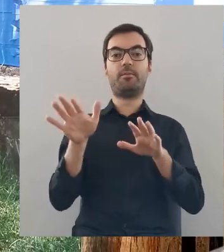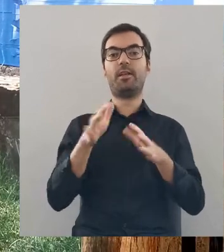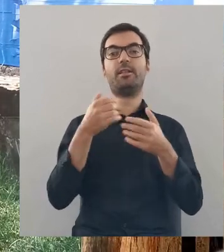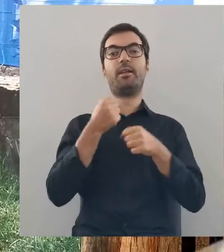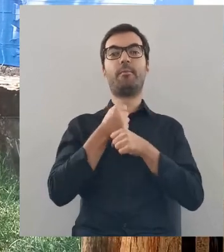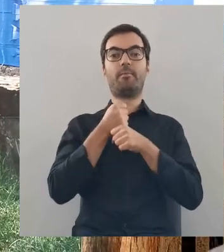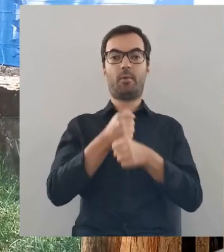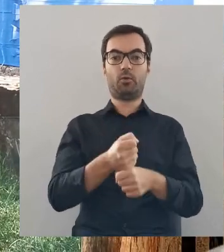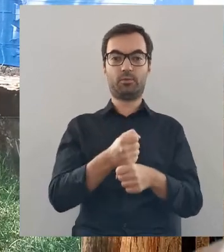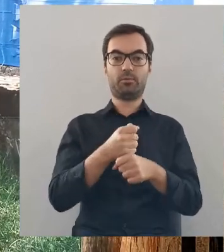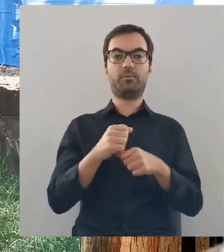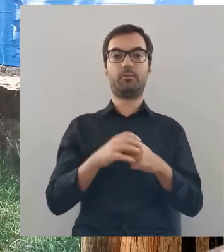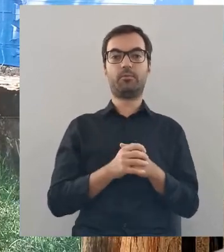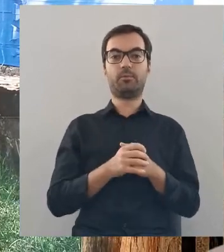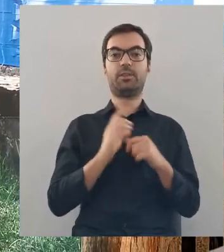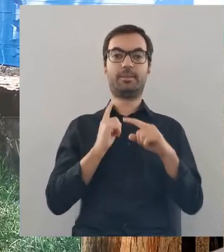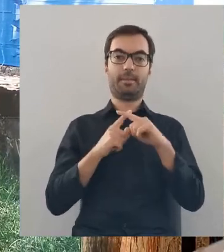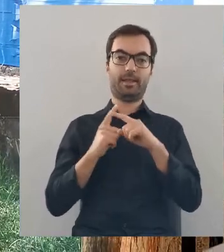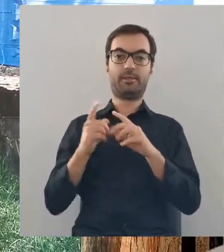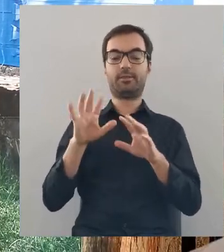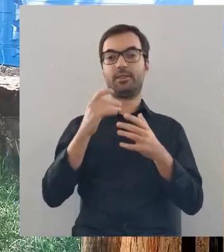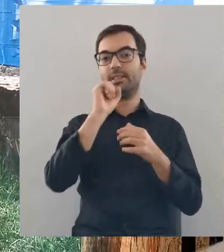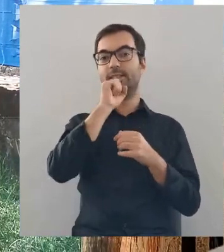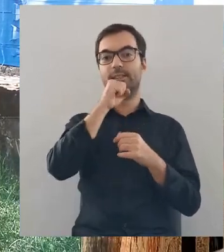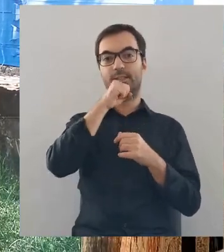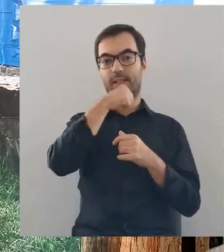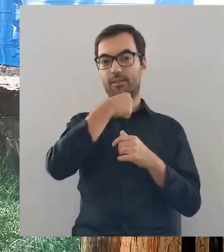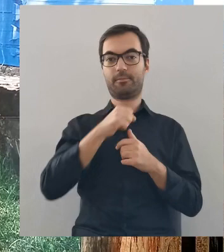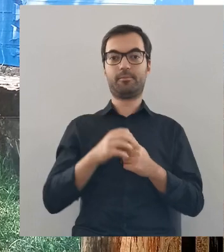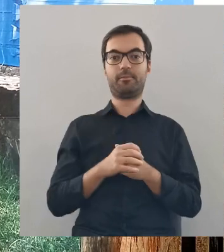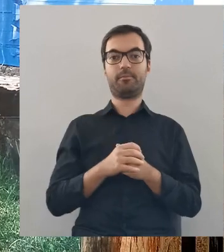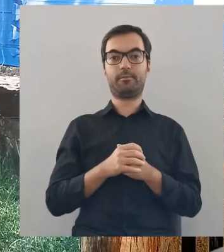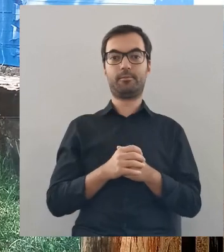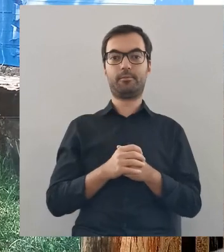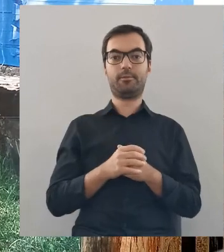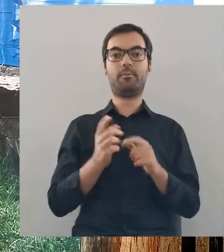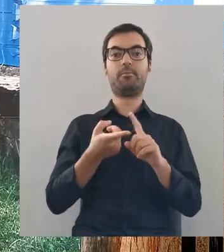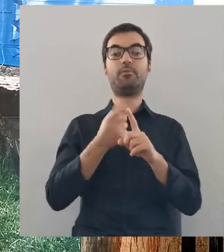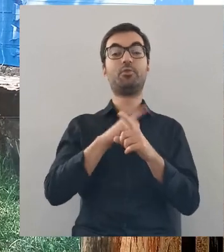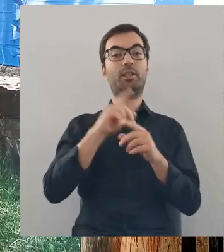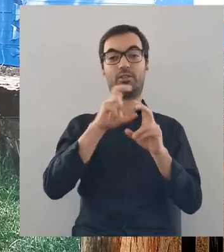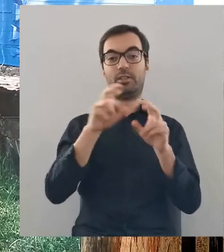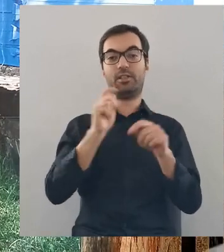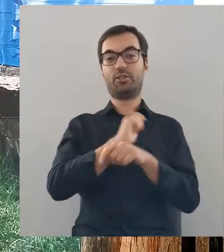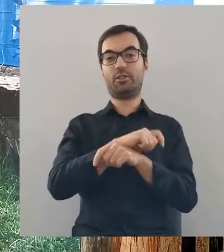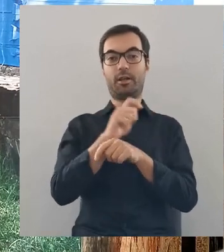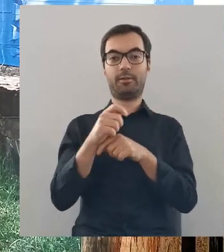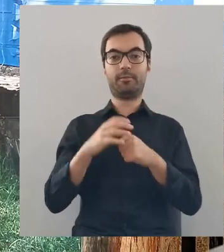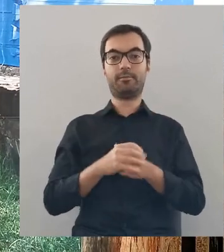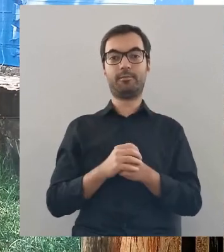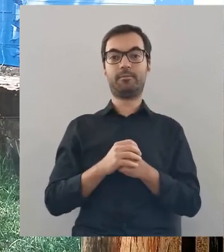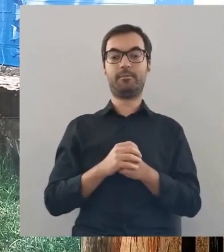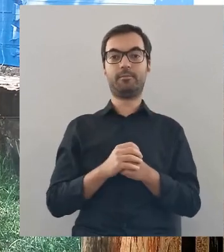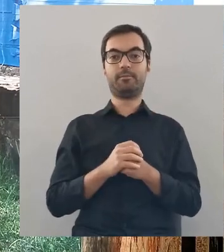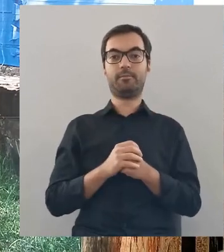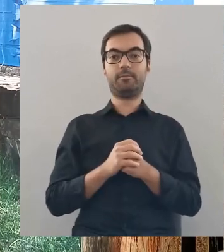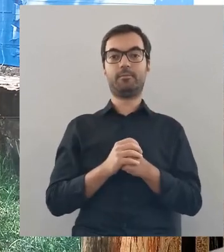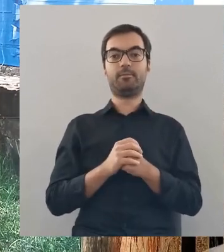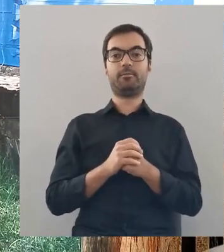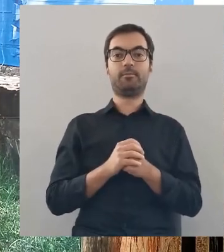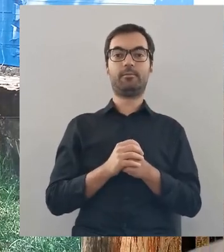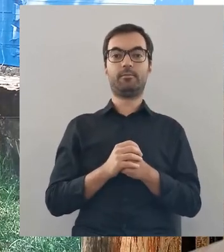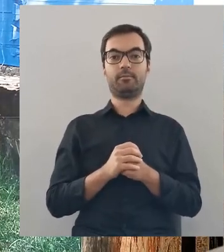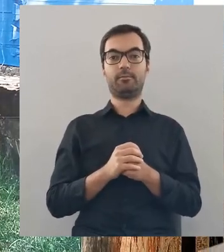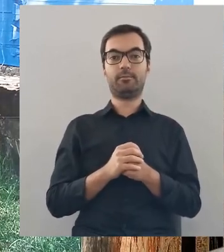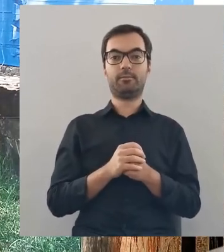przedchrześcijańskie miejsce pochów, czyli był tam jakiś stary, stary przedchrześcijański cmentarz.